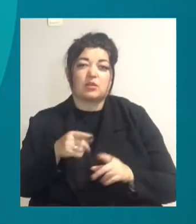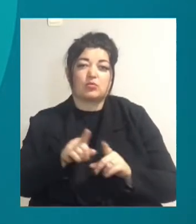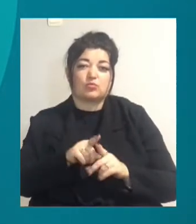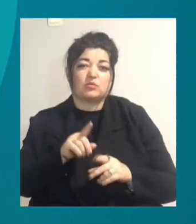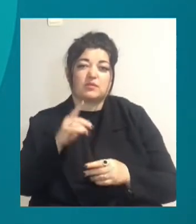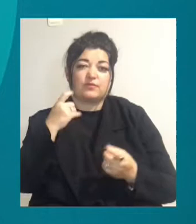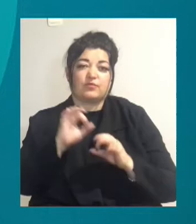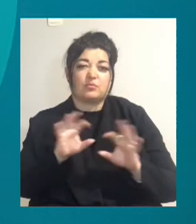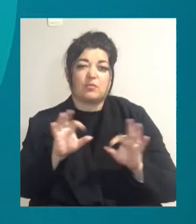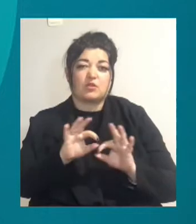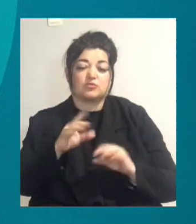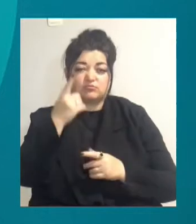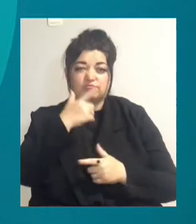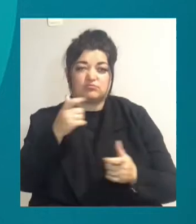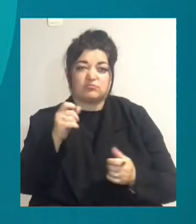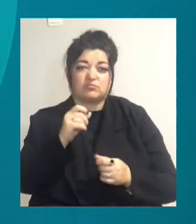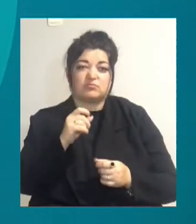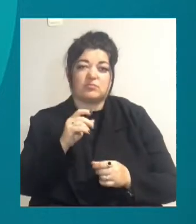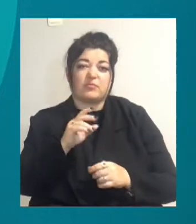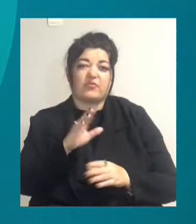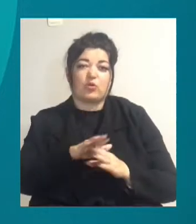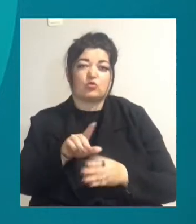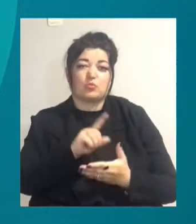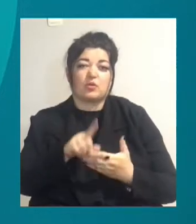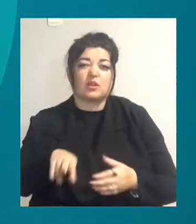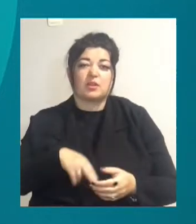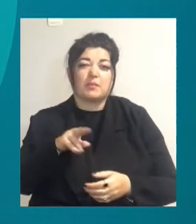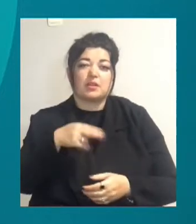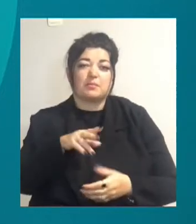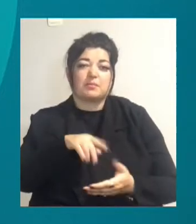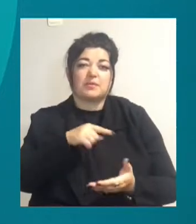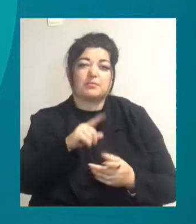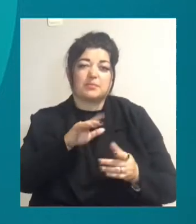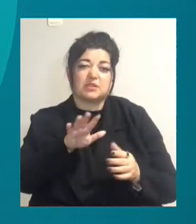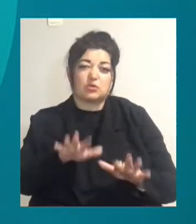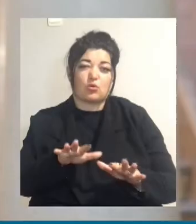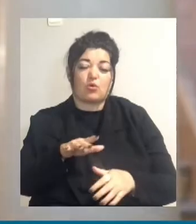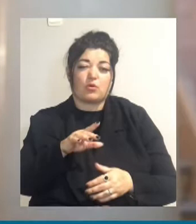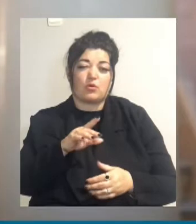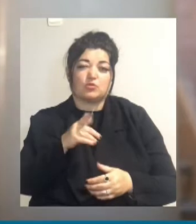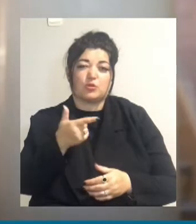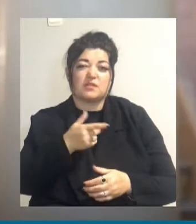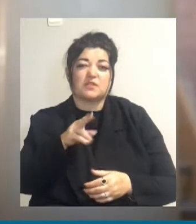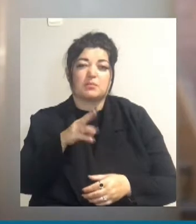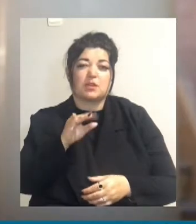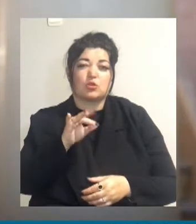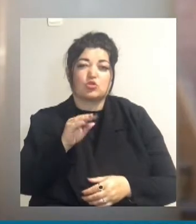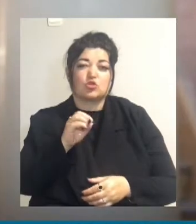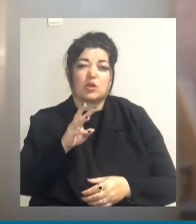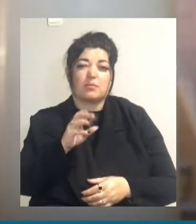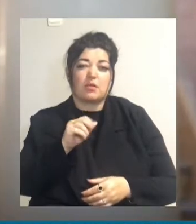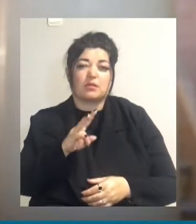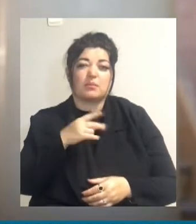повідомив виконувач обов'язків директора департаменту міського господарства Одеської міської ради Дмитро Жемен. Ми не заходимо